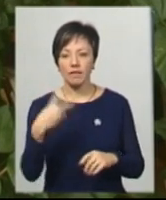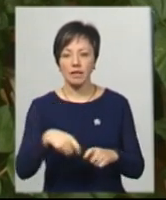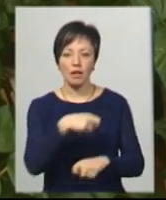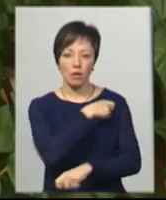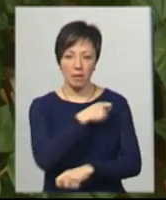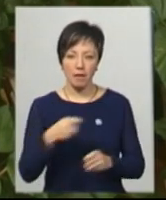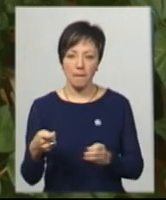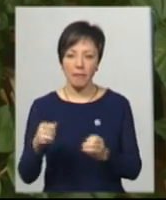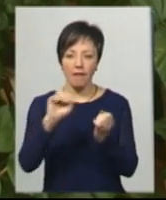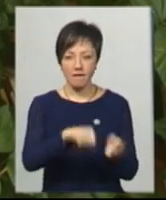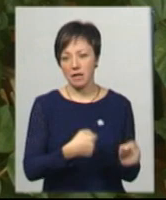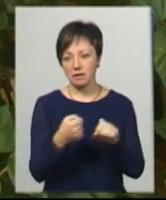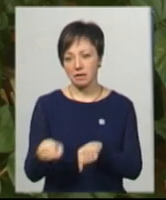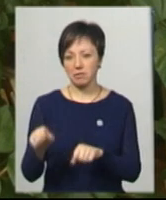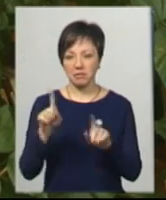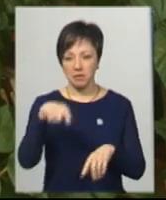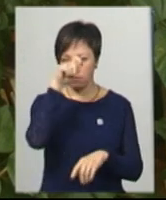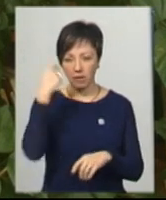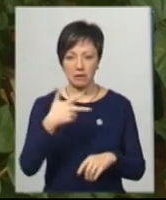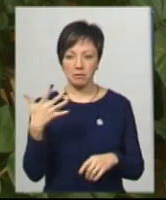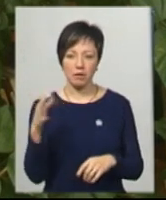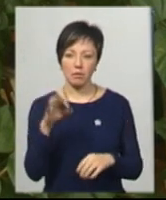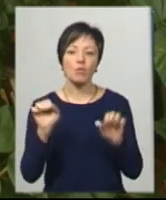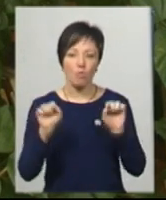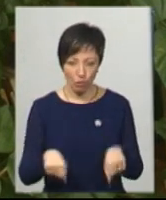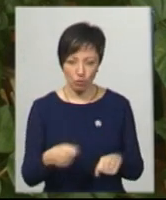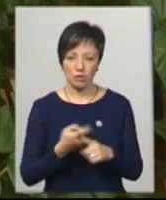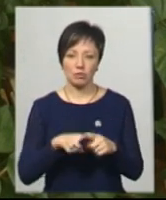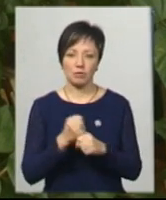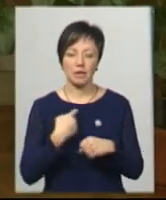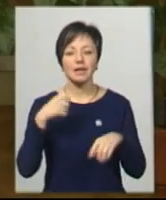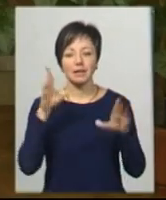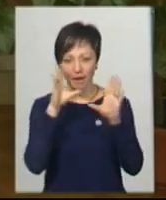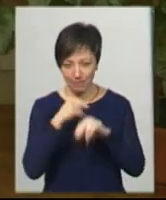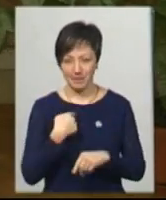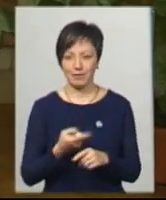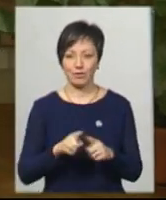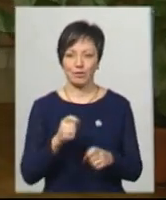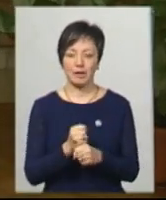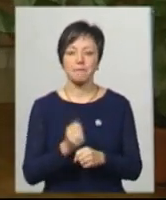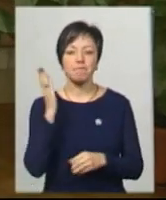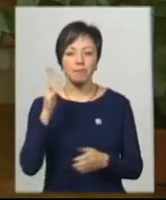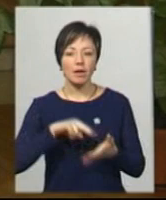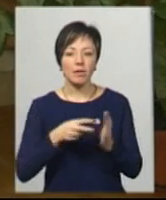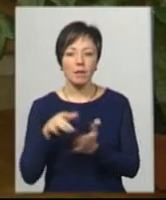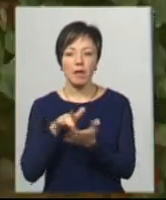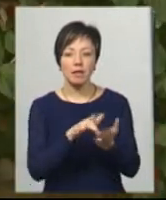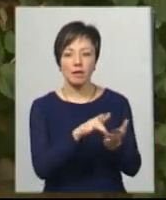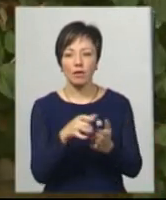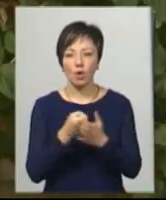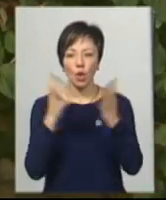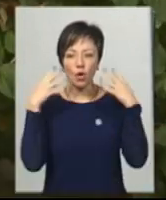3,5 дні на Веслах. Навіть спеку 35. І це можливо. Я знаю, що я цим поможу. У перспективних планах мандрівка до Норвегії.